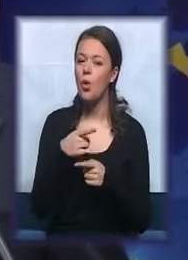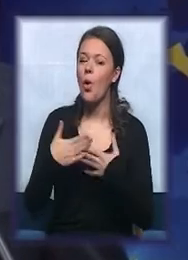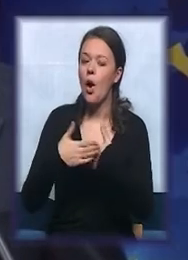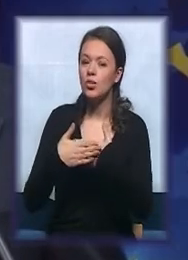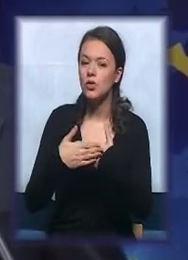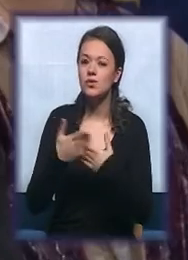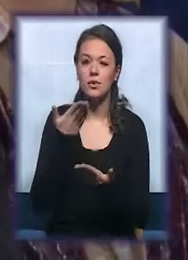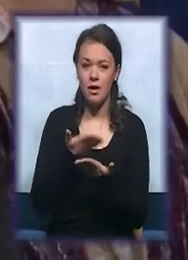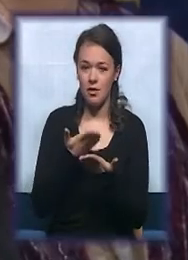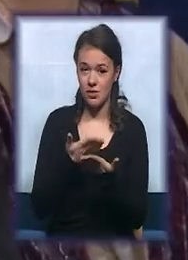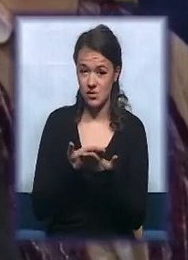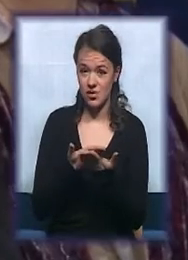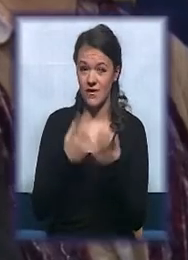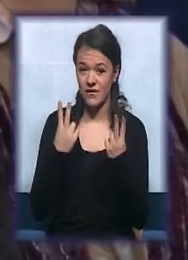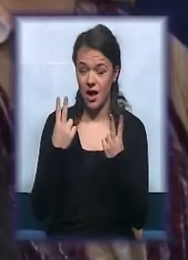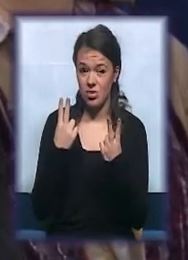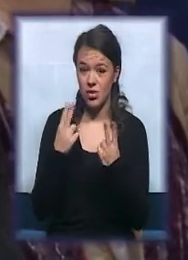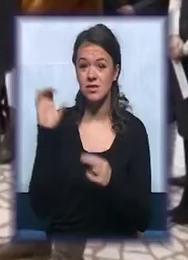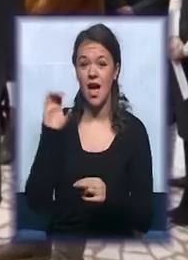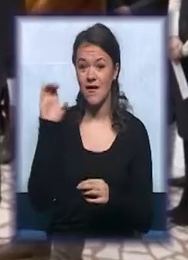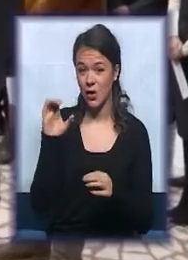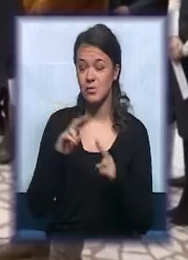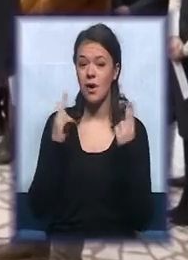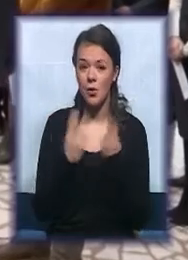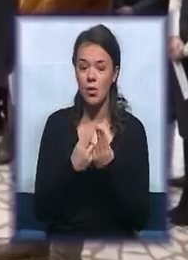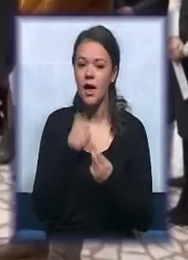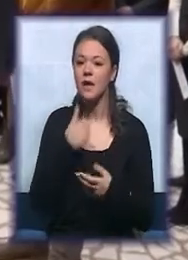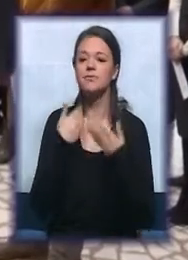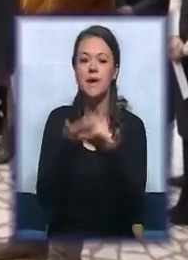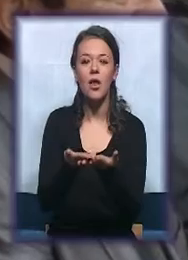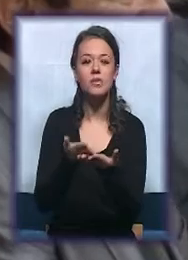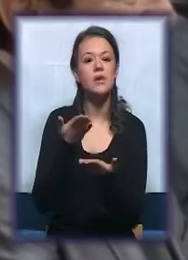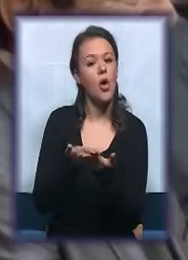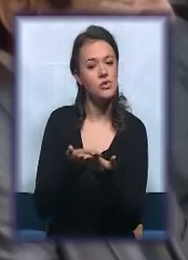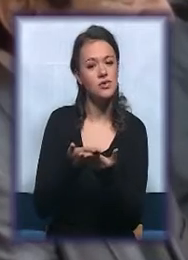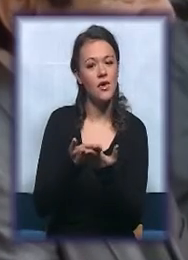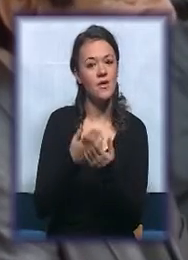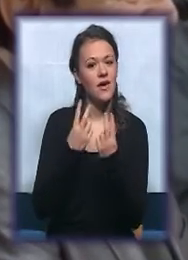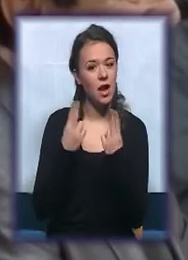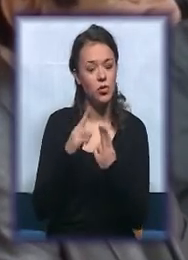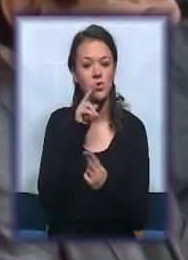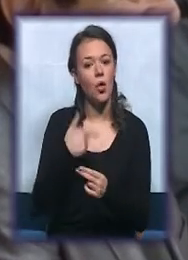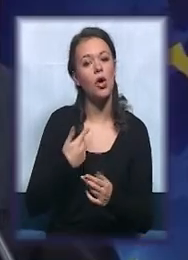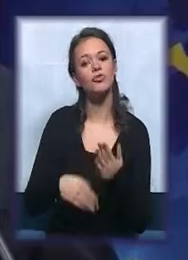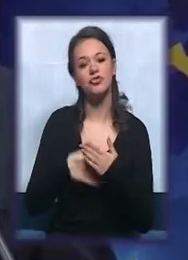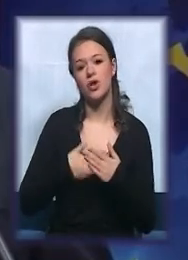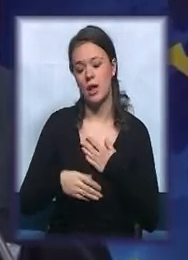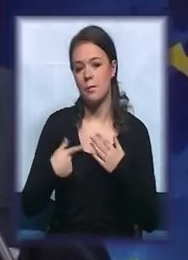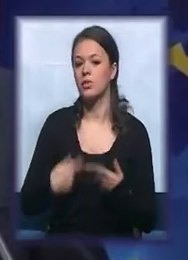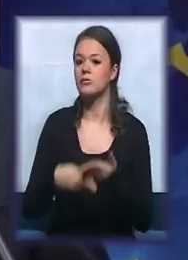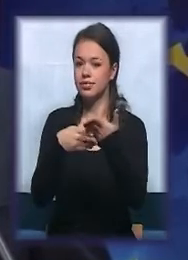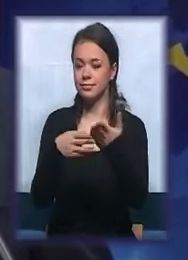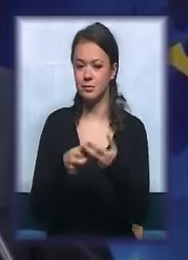osnovne vrednosti Evropske unije i prenosi osnovne vrednosti Evropske unije koje želimo da odcrtamo danas. To su